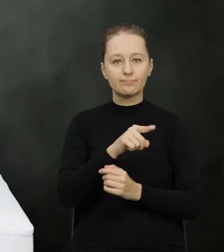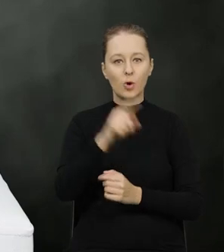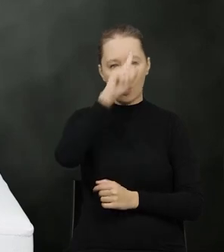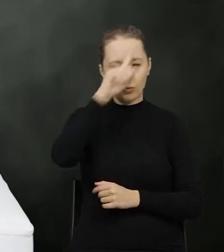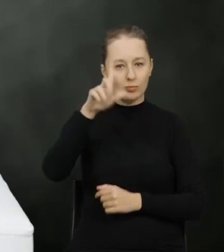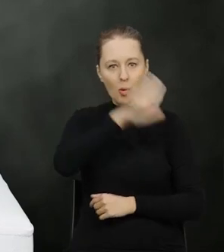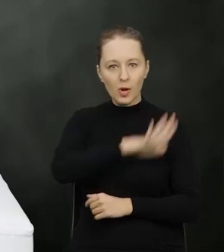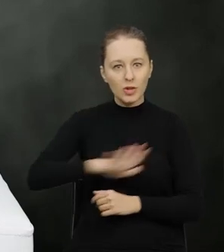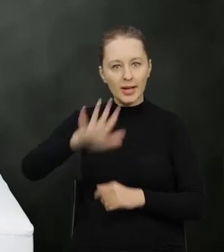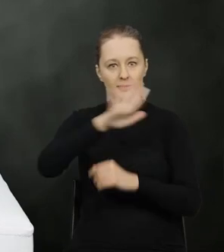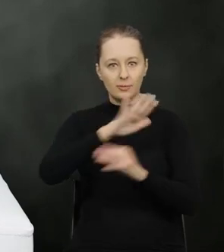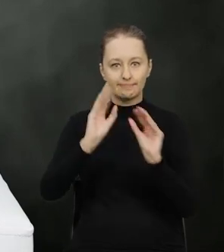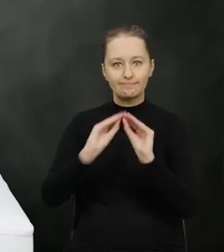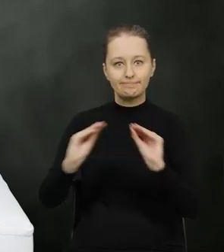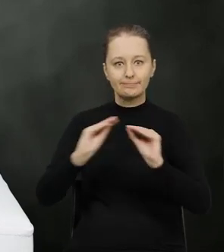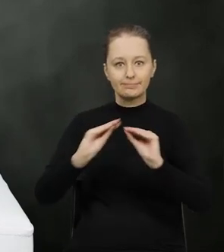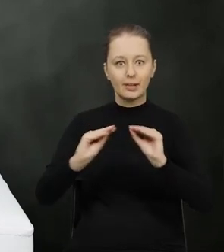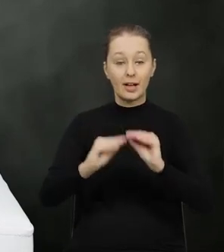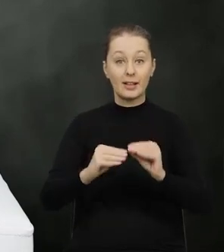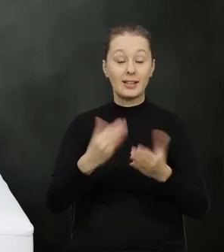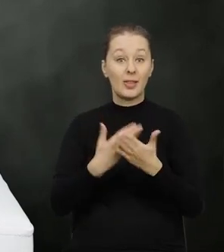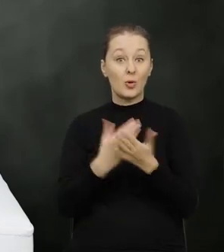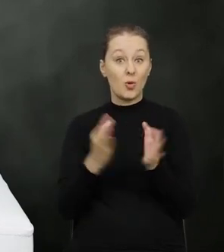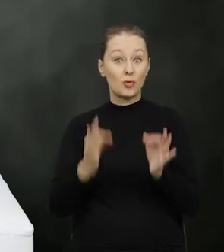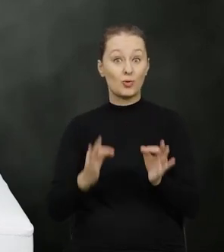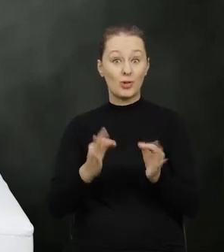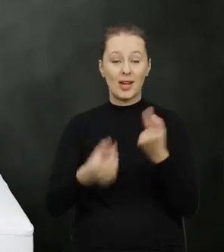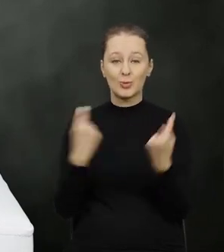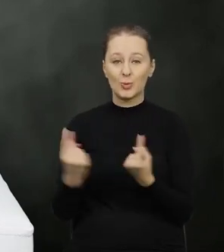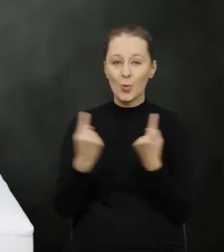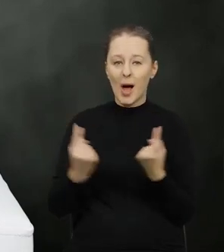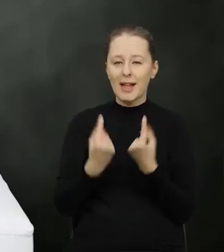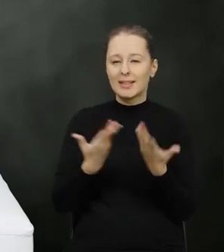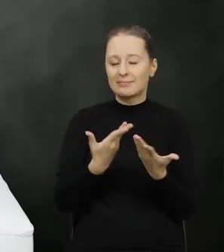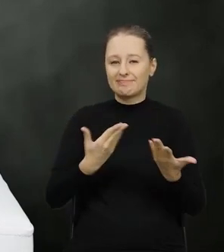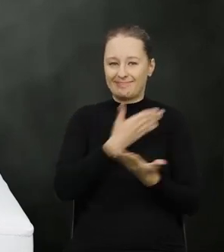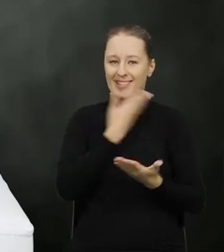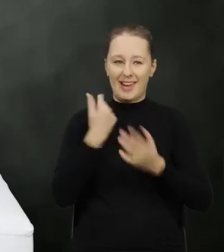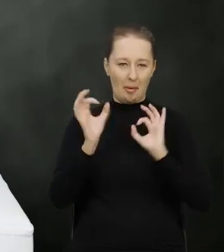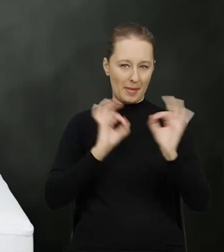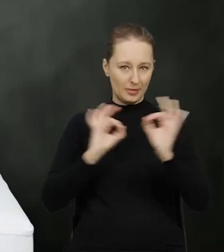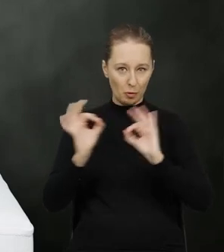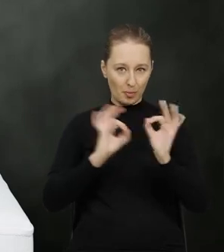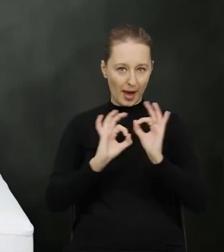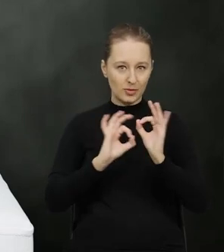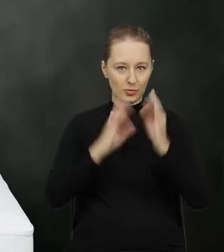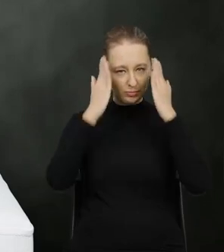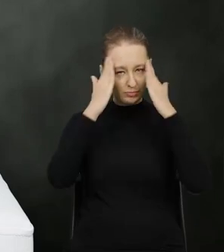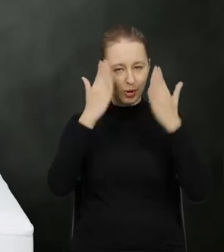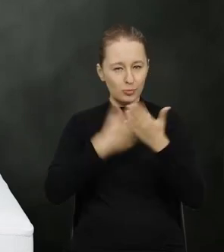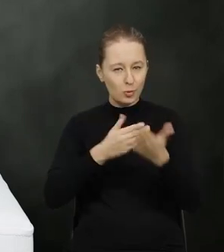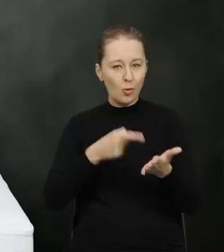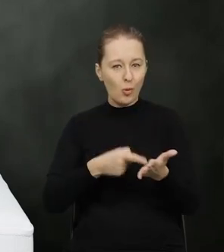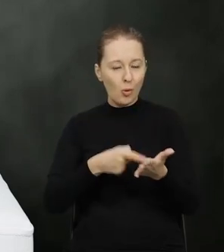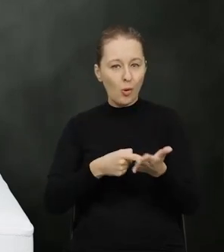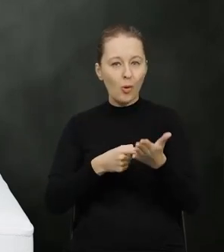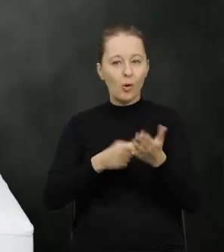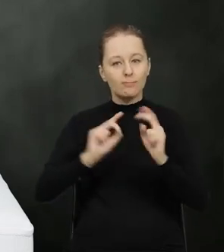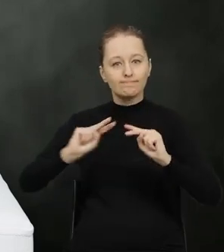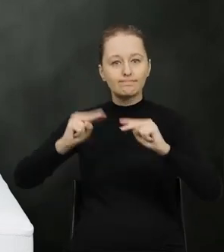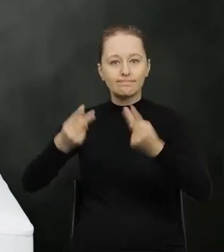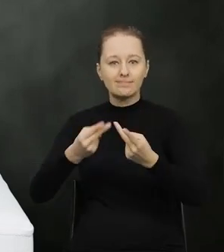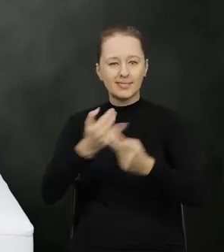dotarcie do obywatela. Dlatego też, jeśli dzisiaj mamy do czynienia z sytuacją, w której nie posiadamy tych informacji, bazujemy na tych, które